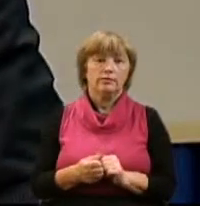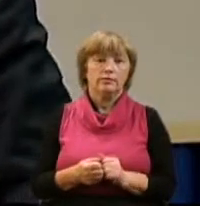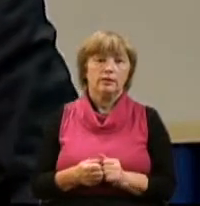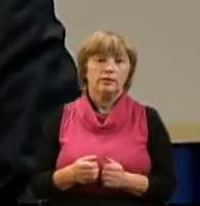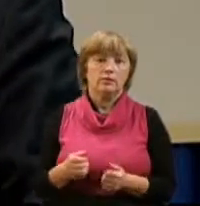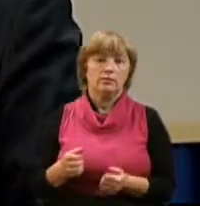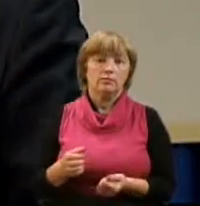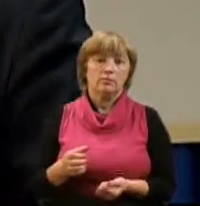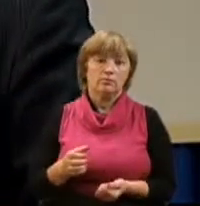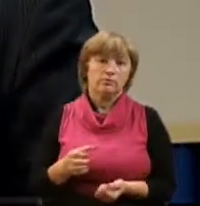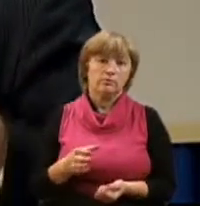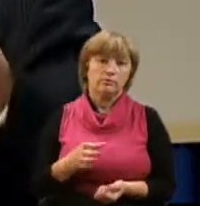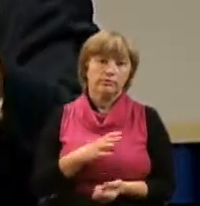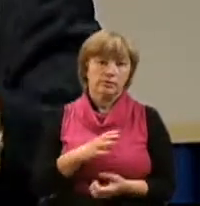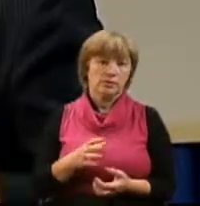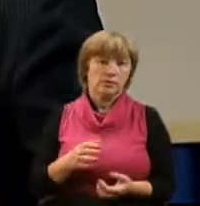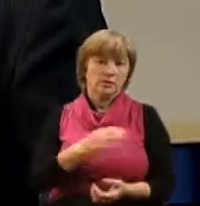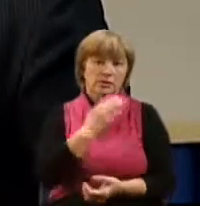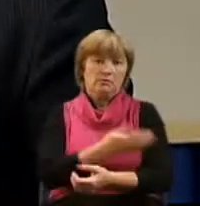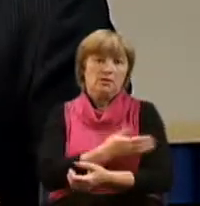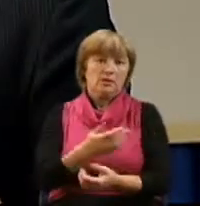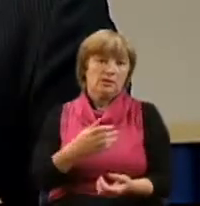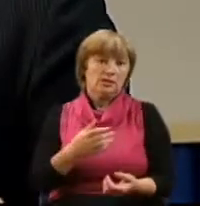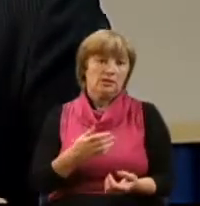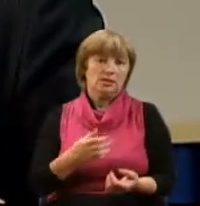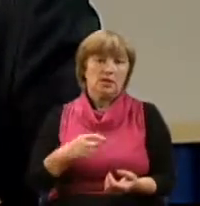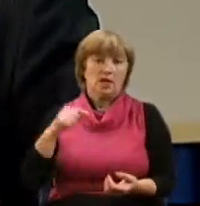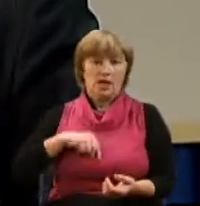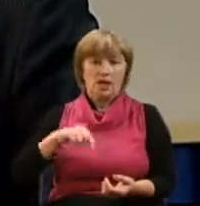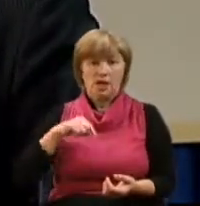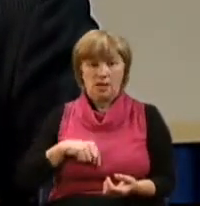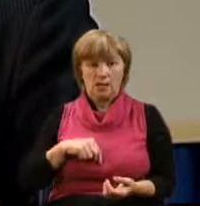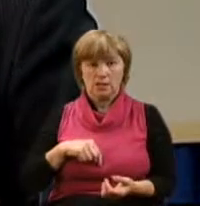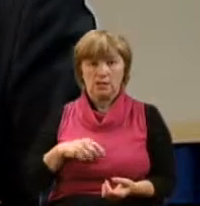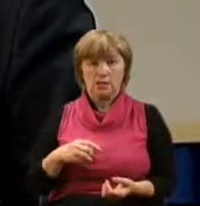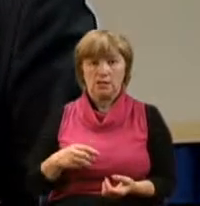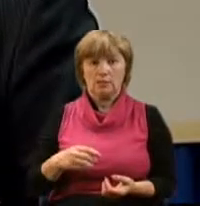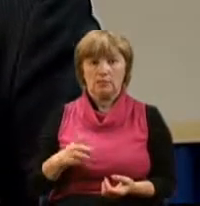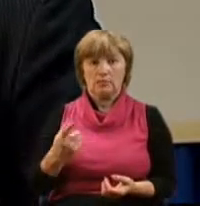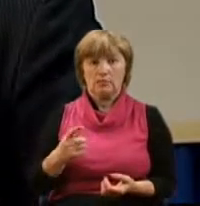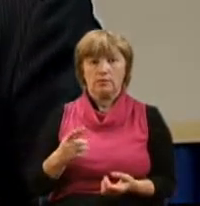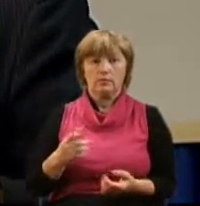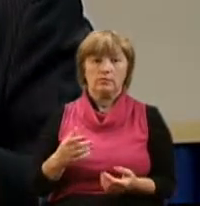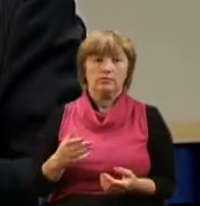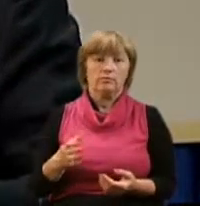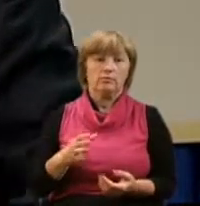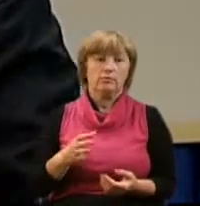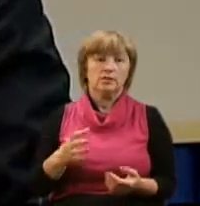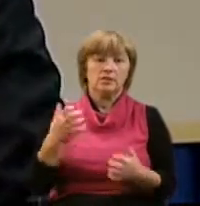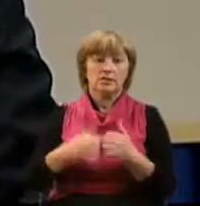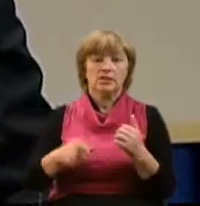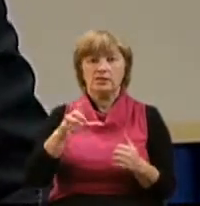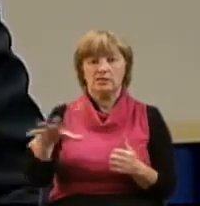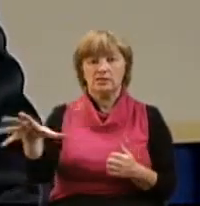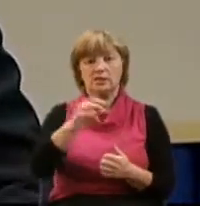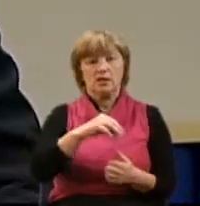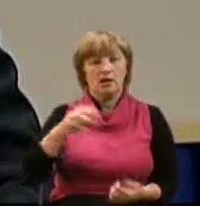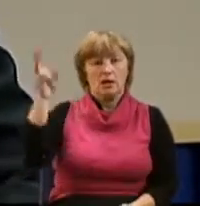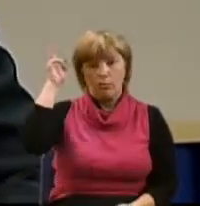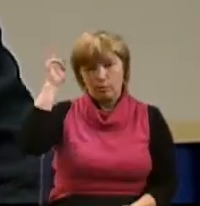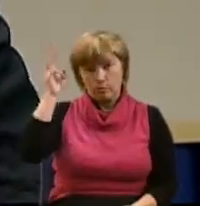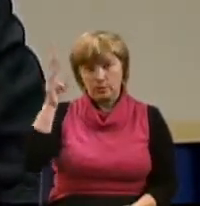наибольшим потенциалом среди всех тех, которые были призваны Иисусом Христом. По крайней мере, мы